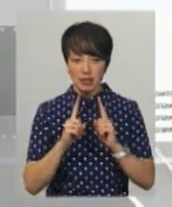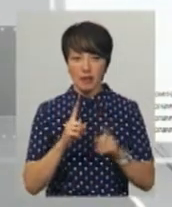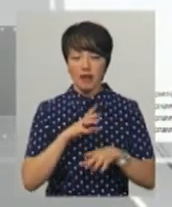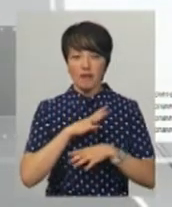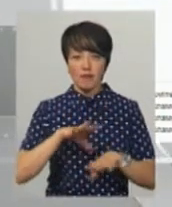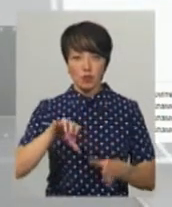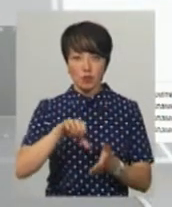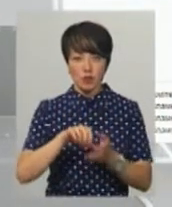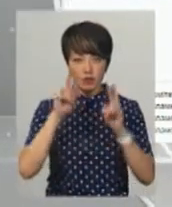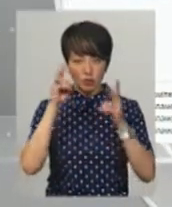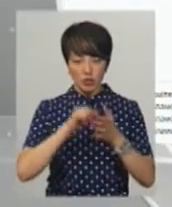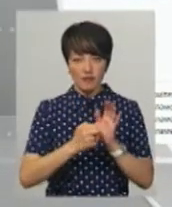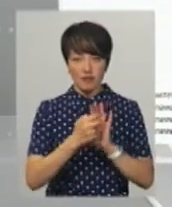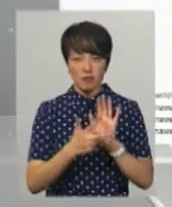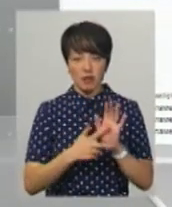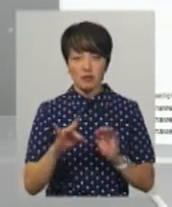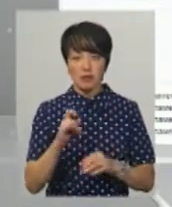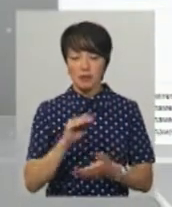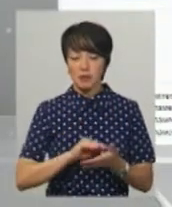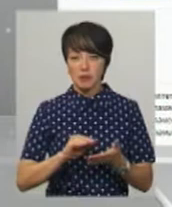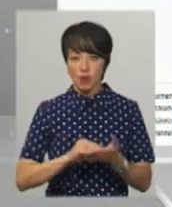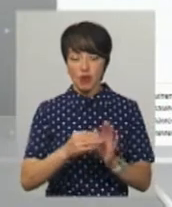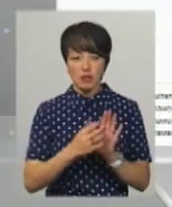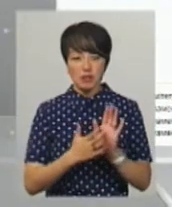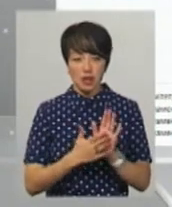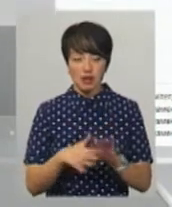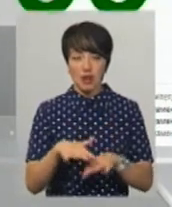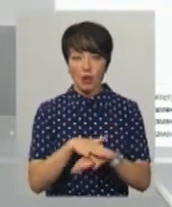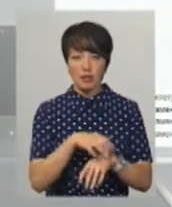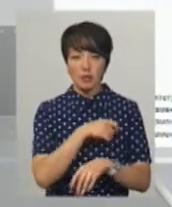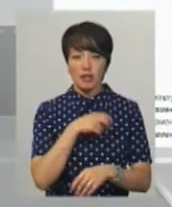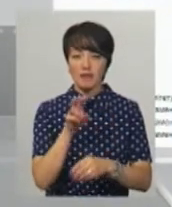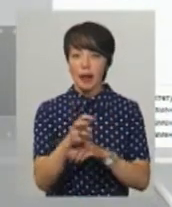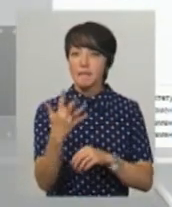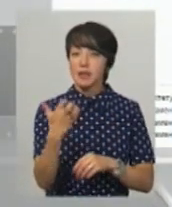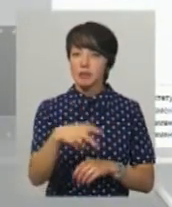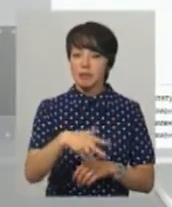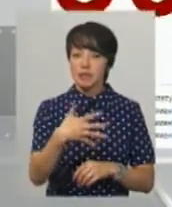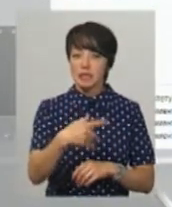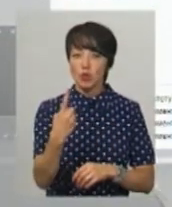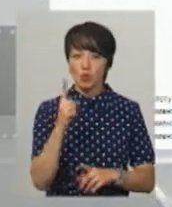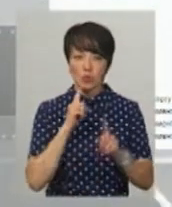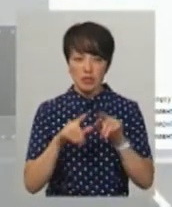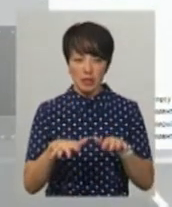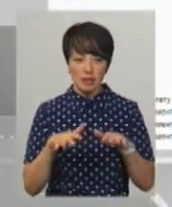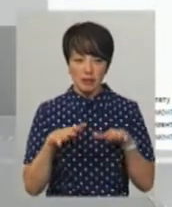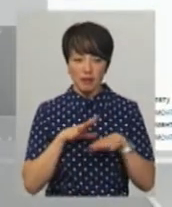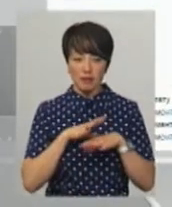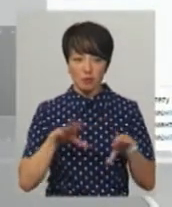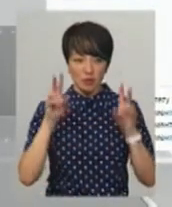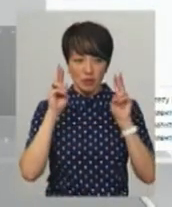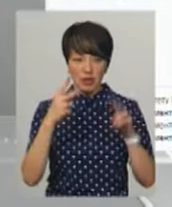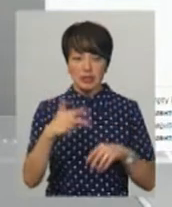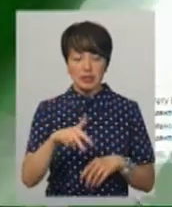відсутній з невідомих причин – 18 разів. За письмовою реєстрацією народний депутат відвідав 551 сесію Верховної Ради, відсутній з невідомих